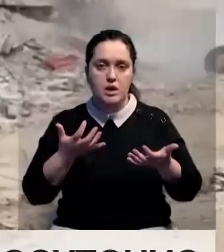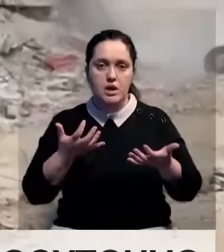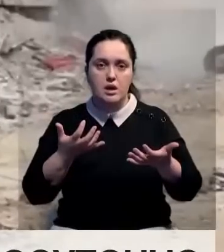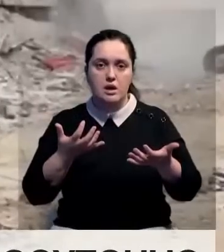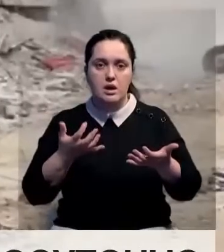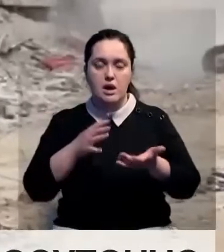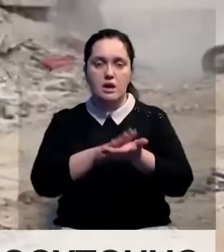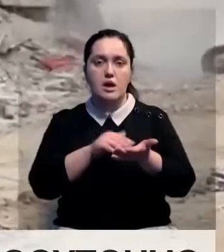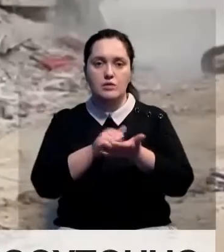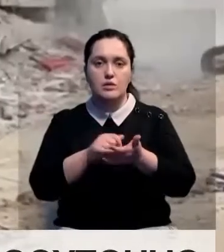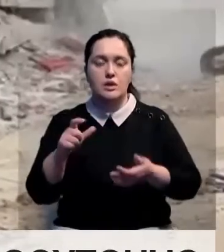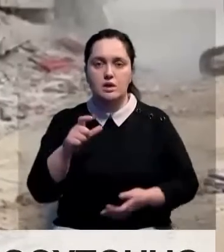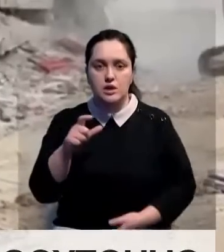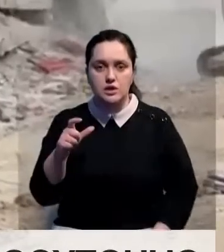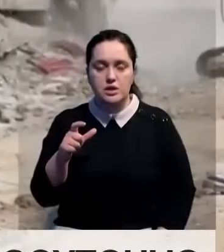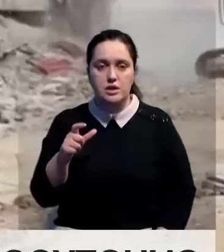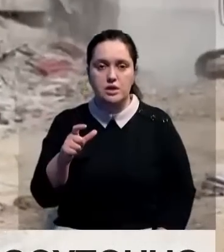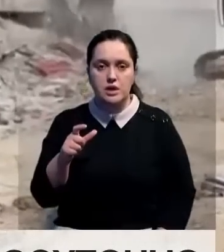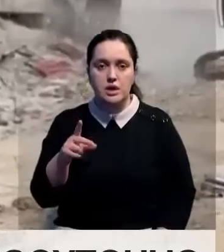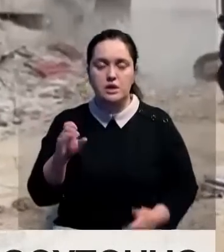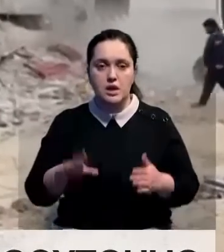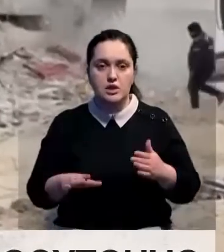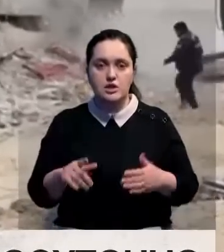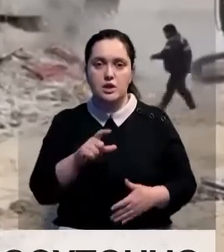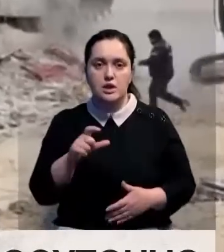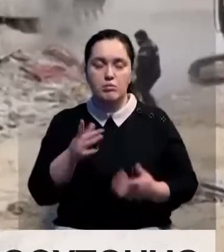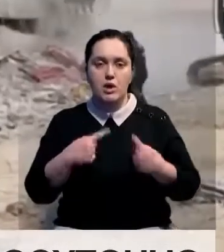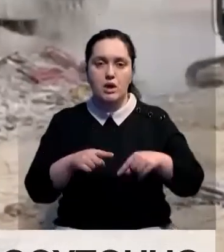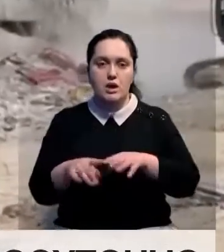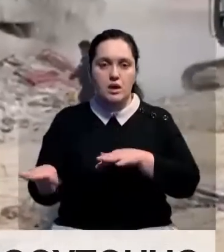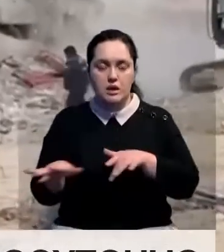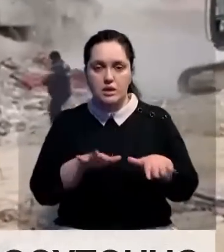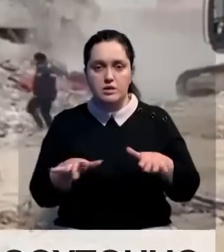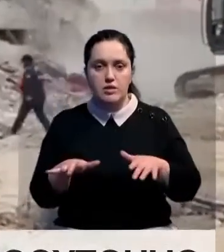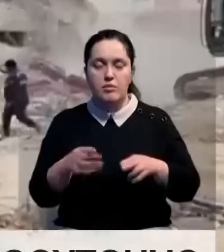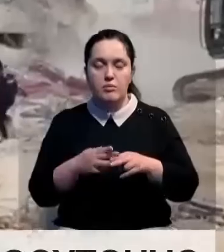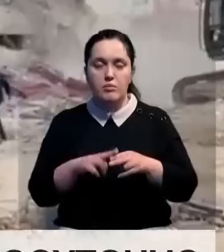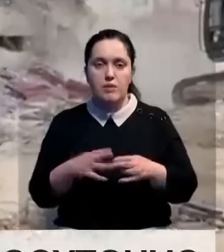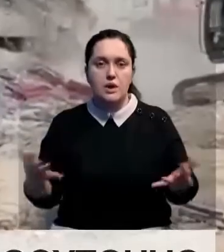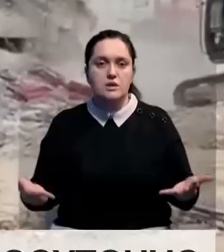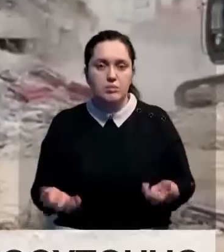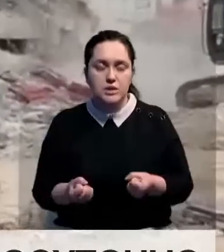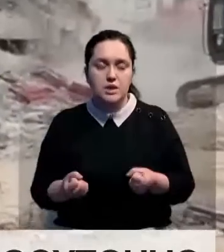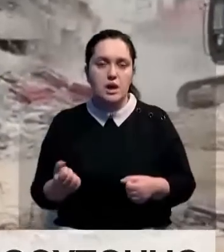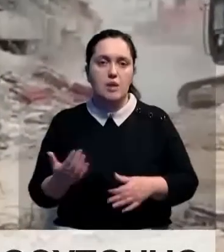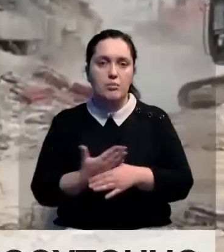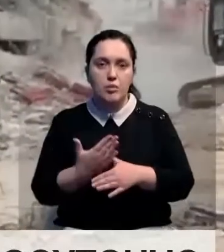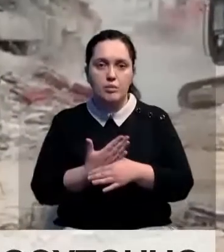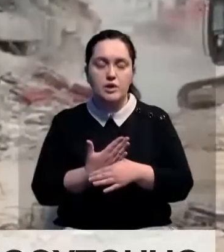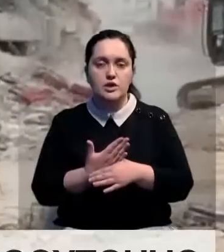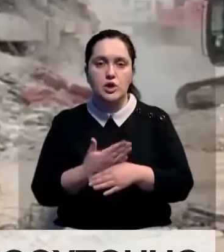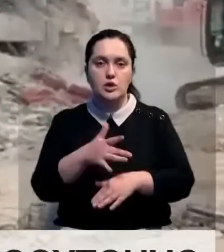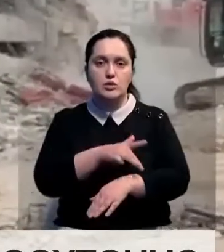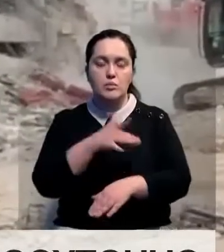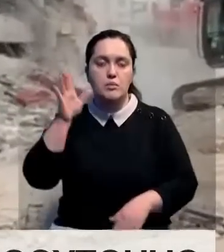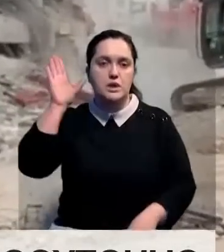этажей. После этого на нижних этажах будут организованы поиски спасателями при помощи служебных